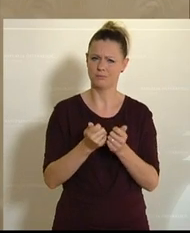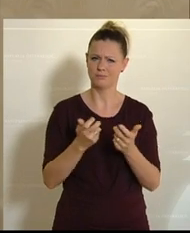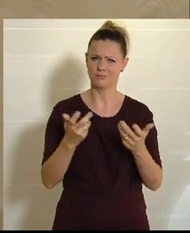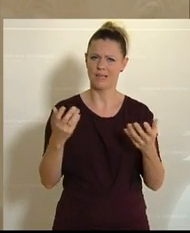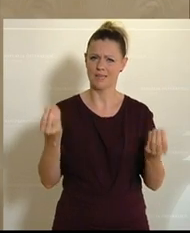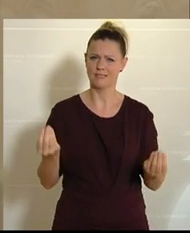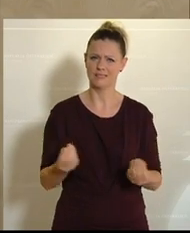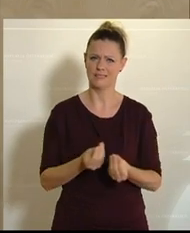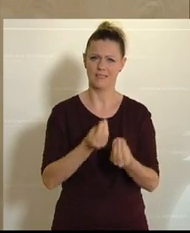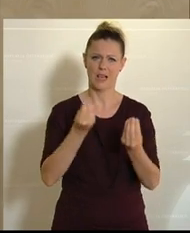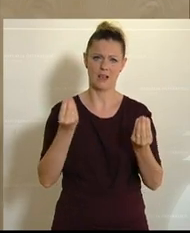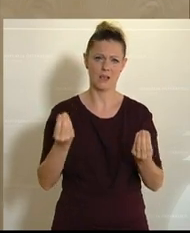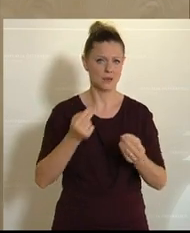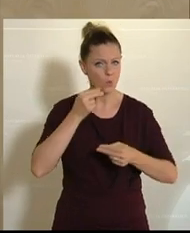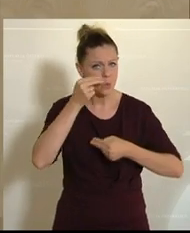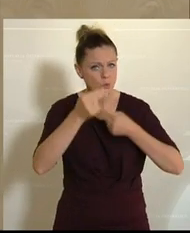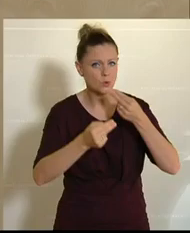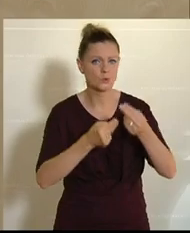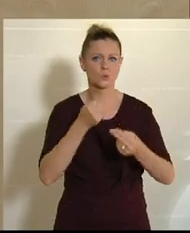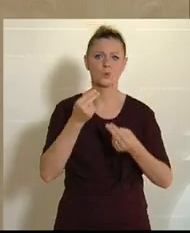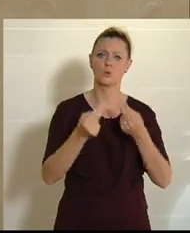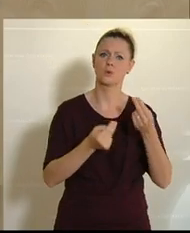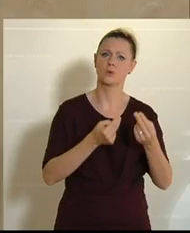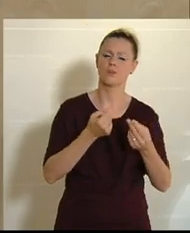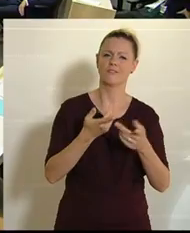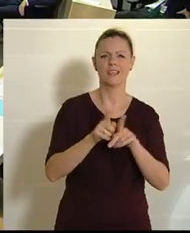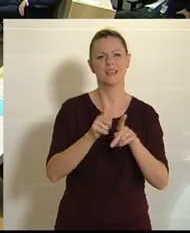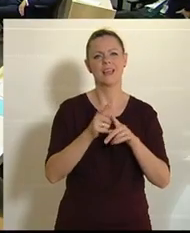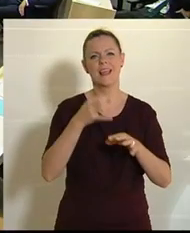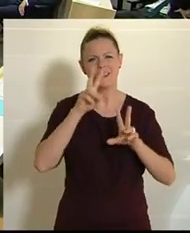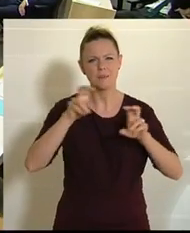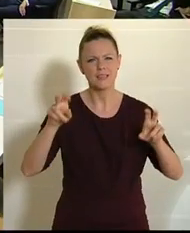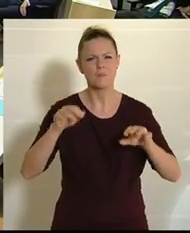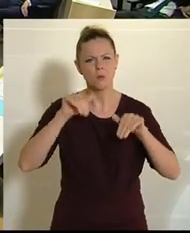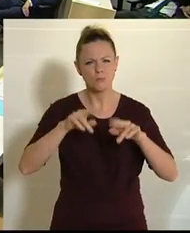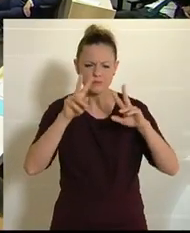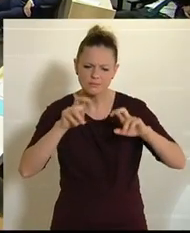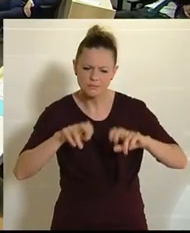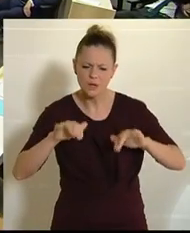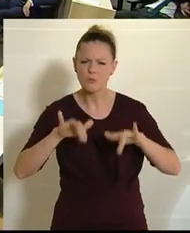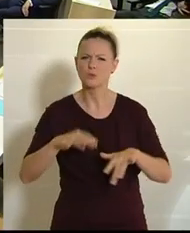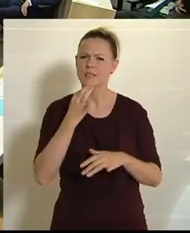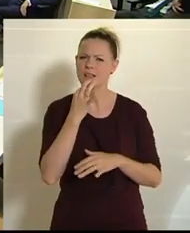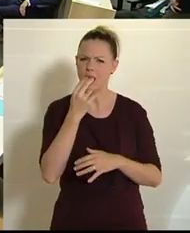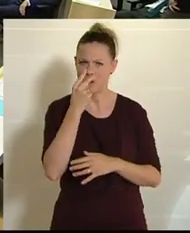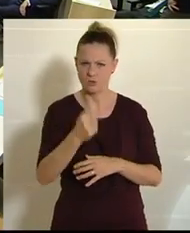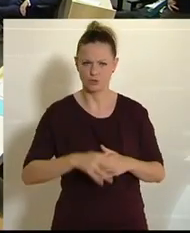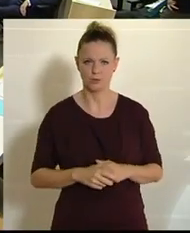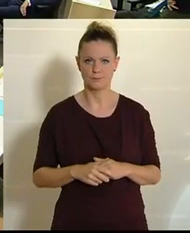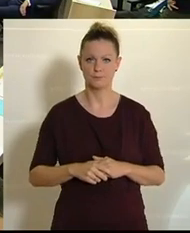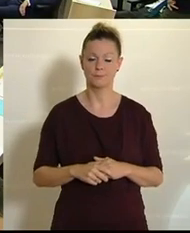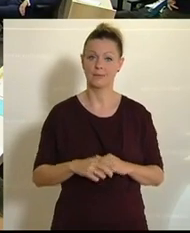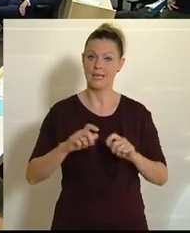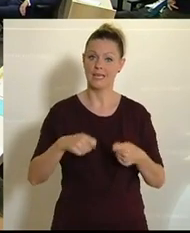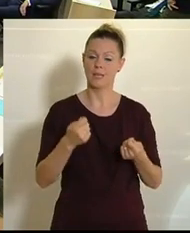von untersuchungswerten Fragen, Sachverhalten, die man sich schon genauer anschauen sollte. Und